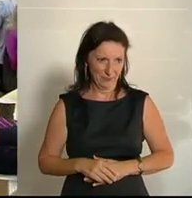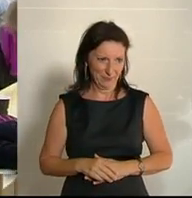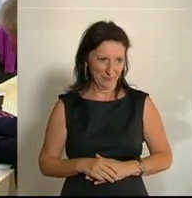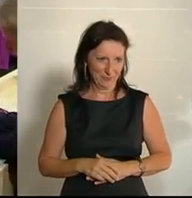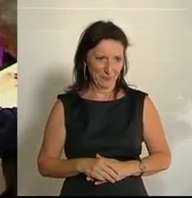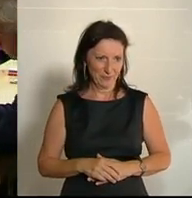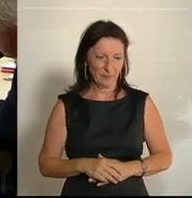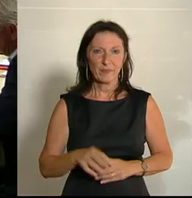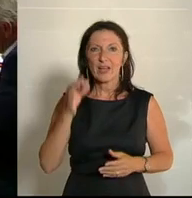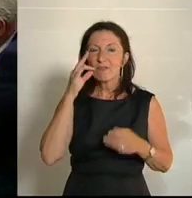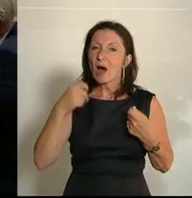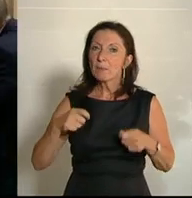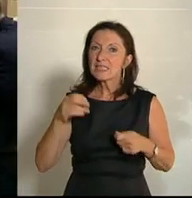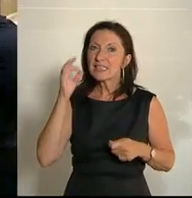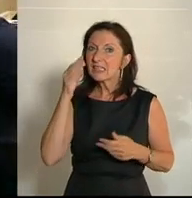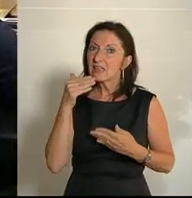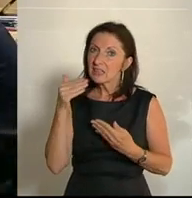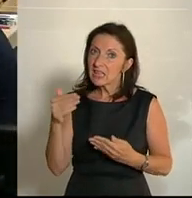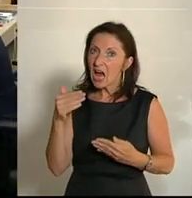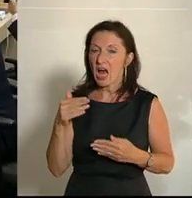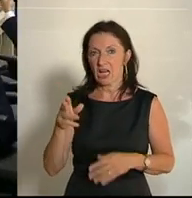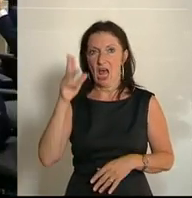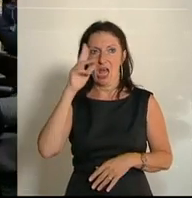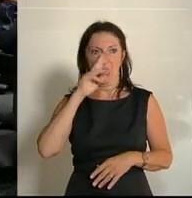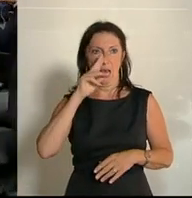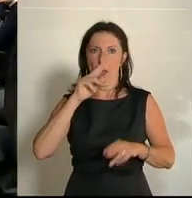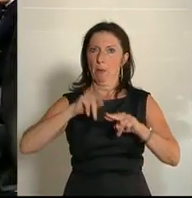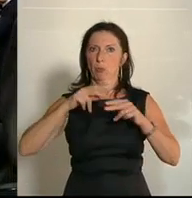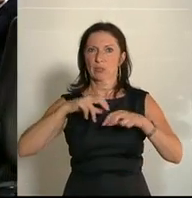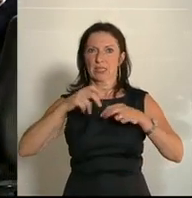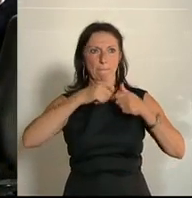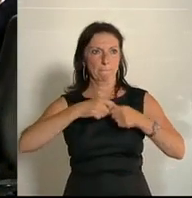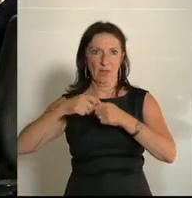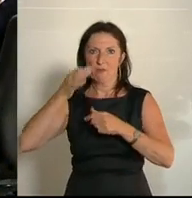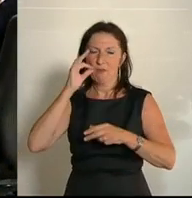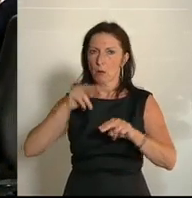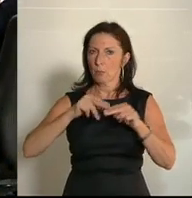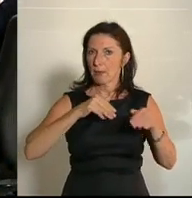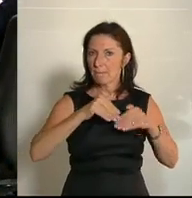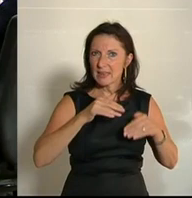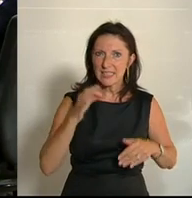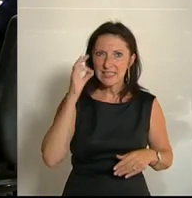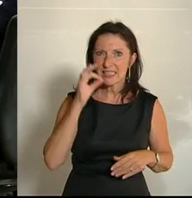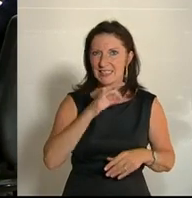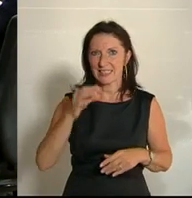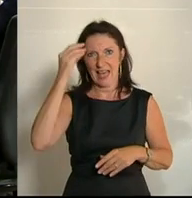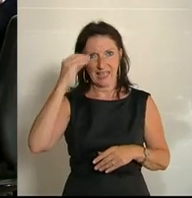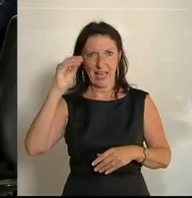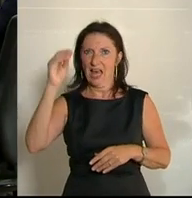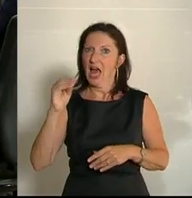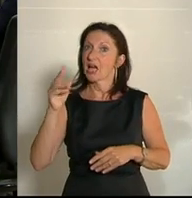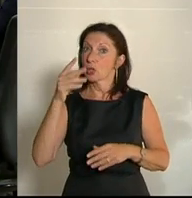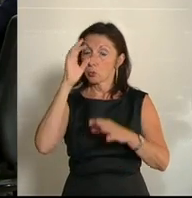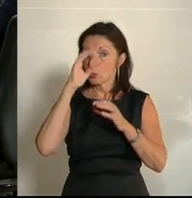Corinna Scharzenberger, ÖVP. Mitglieder der Bundesregierung, geschätzte Frau Bundesministerin, werte Zuhörerinnen und